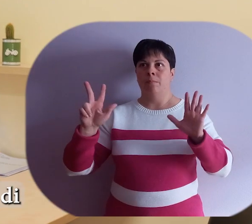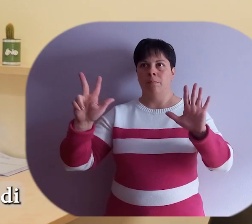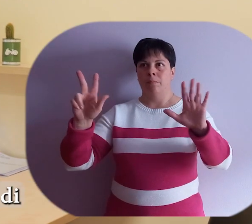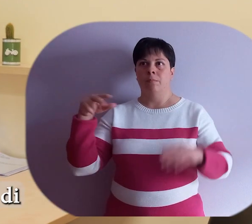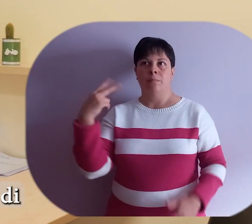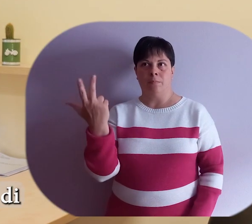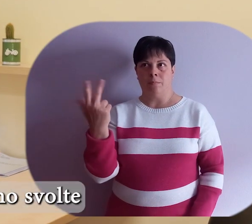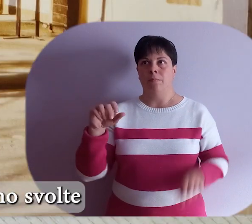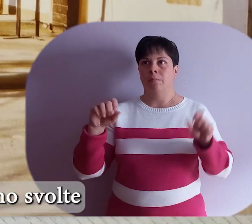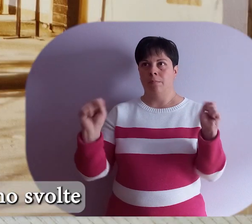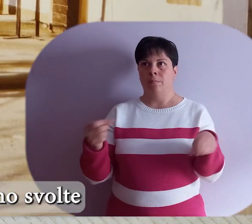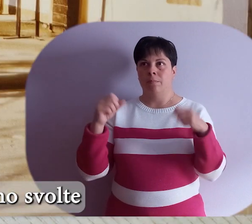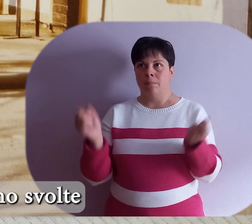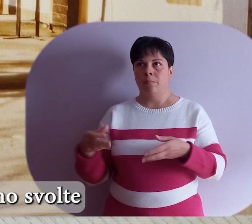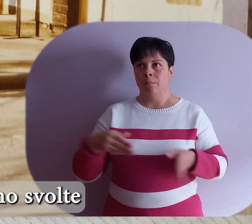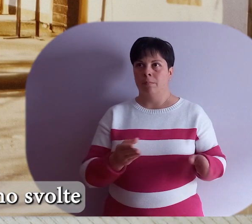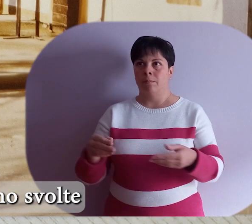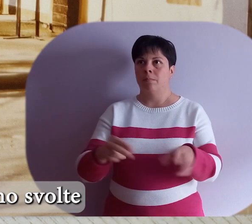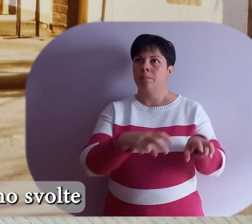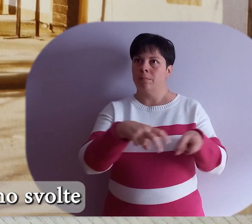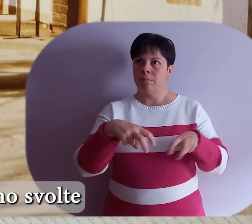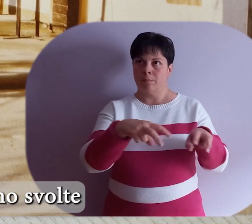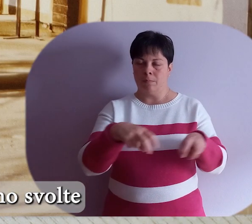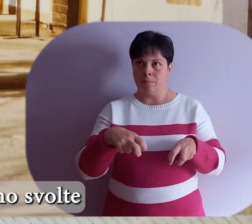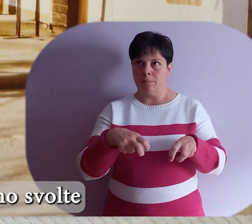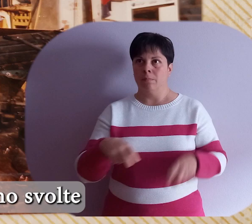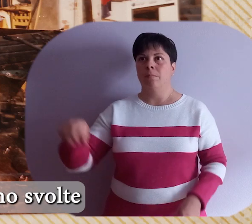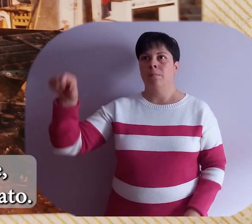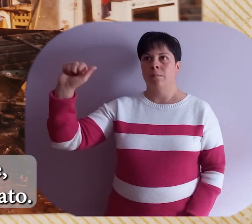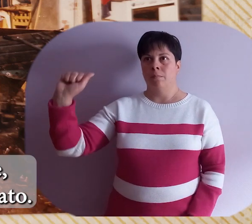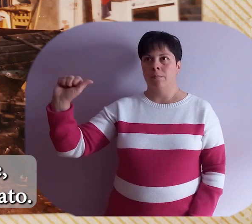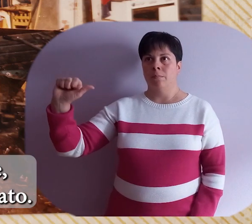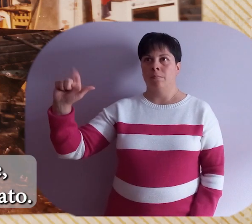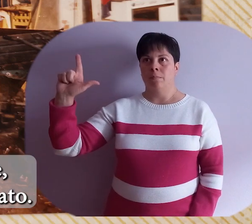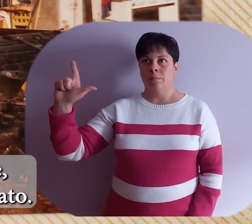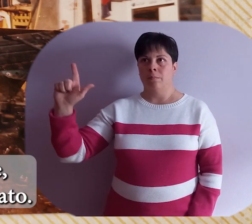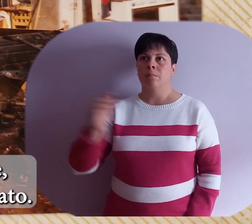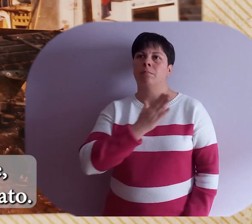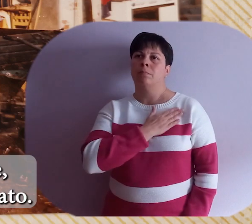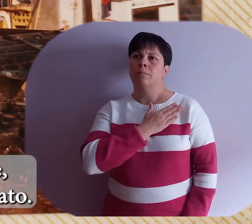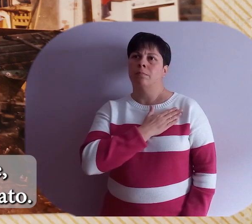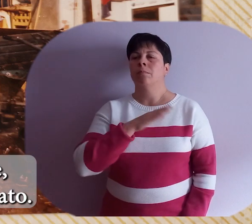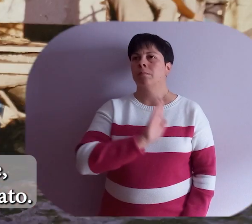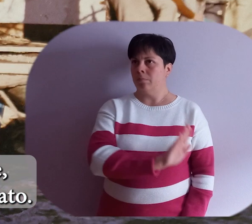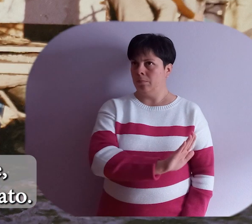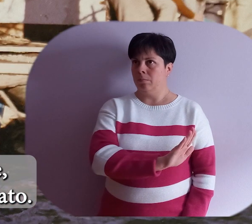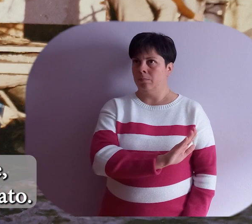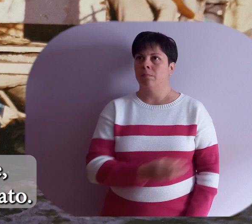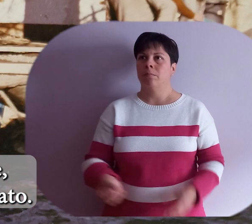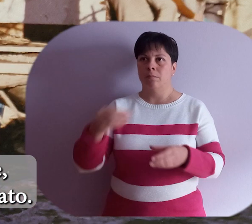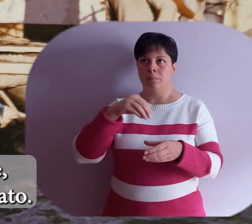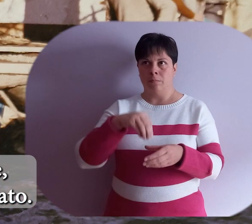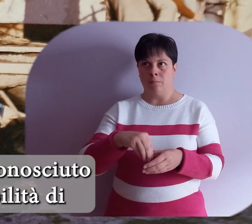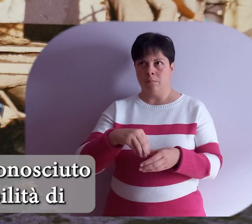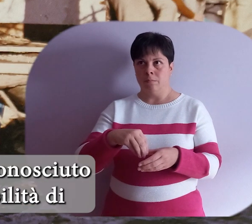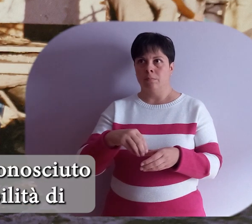vecchio cascinale di proprietà dell'ASL, dove saranno svolte delle attività lavorative, tutte su base di